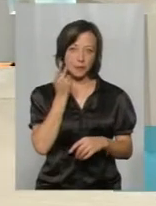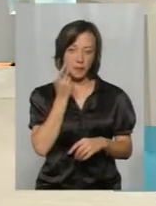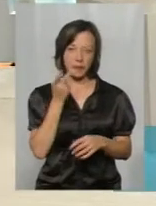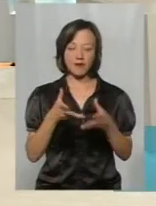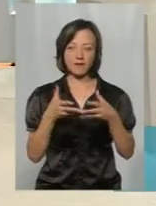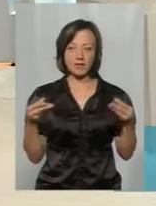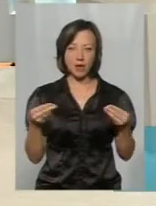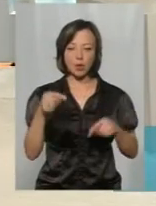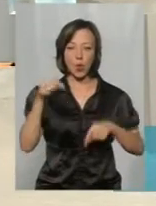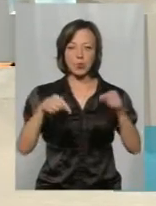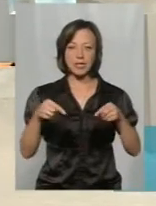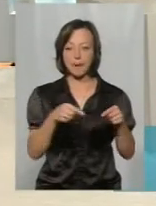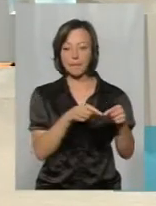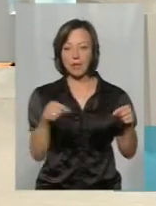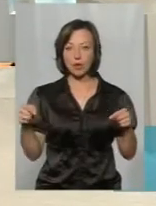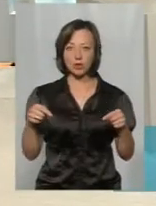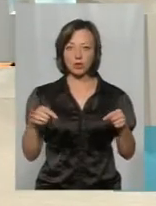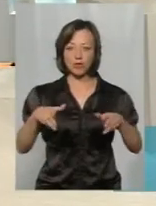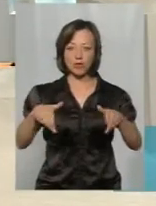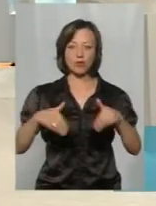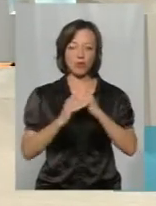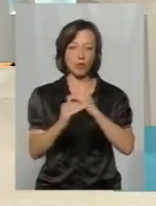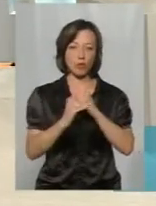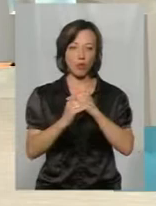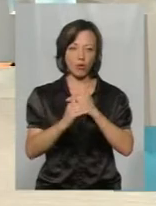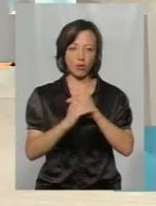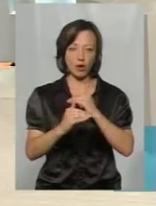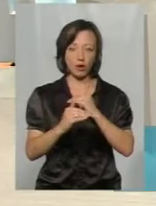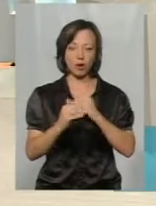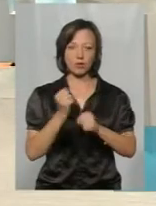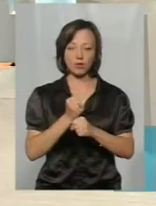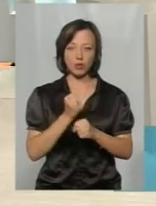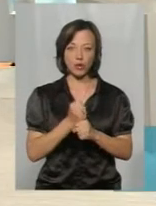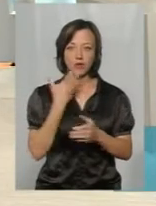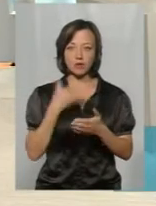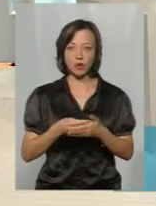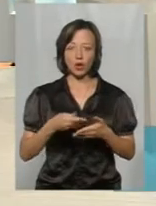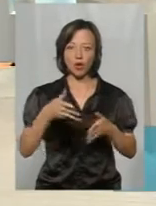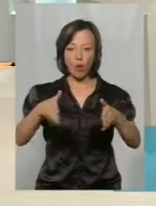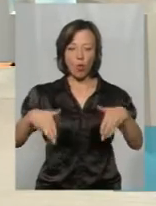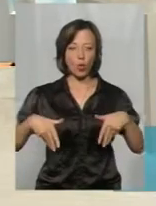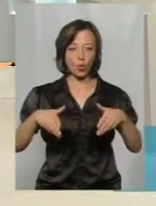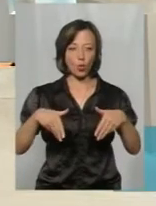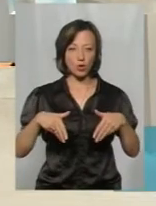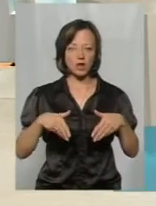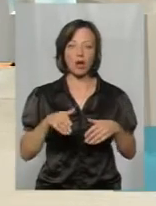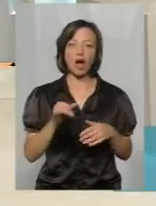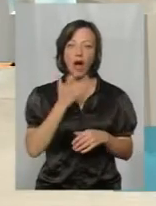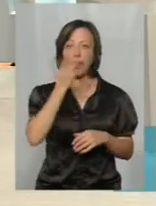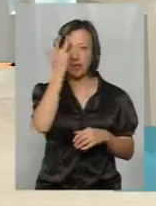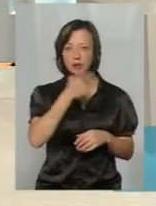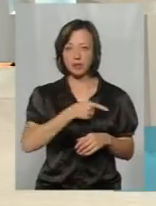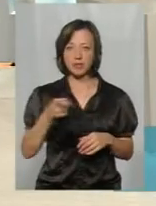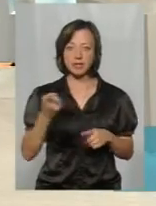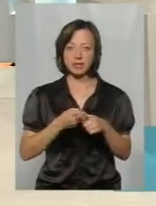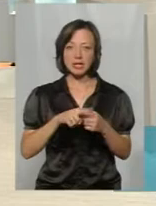весня, на осінній період – це люди, які проводять роботи на полях, на своїх власних городах, а в літній період – це